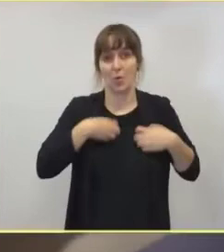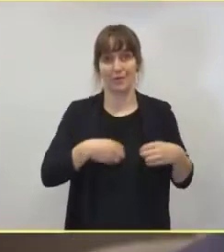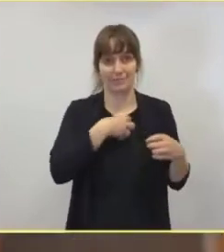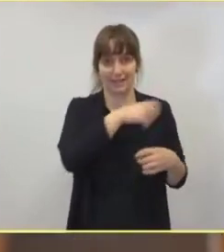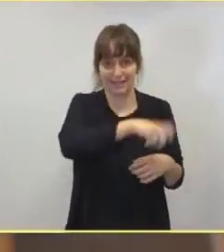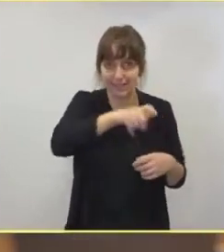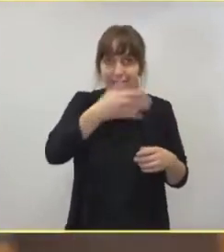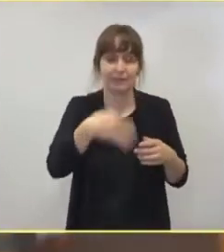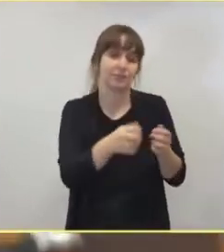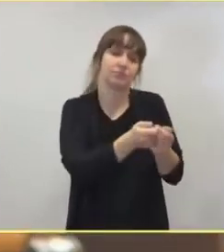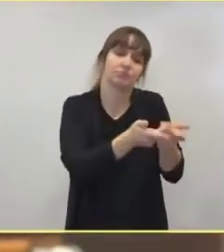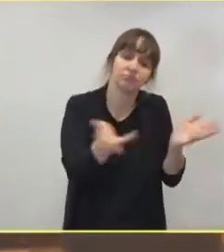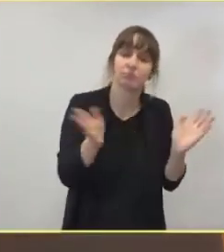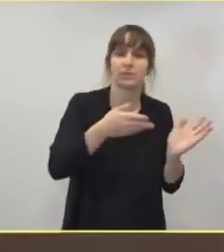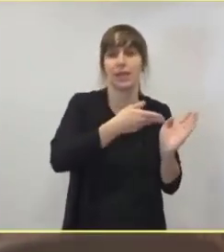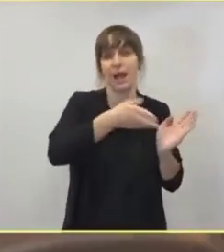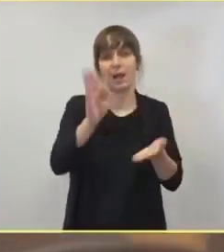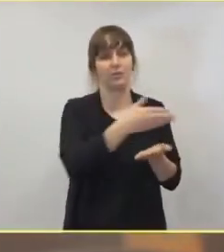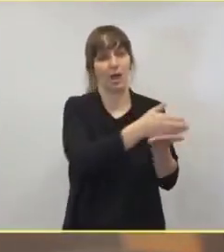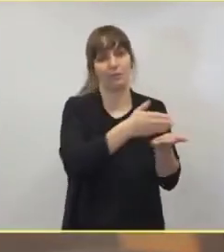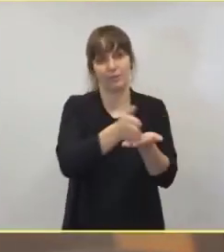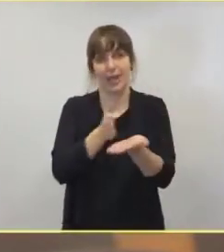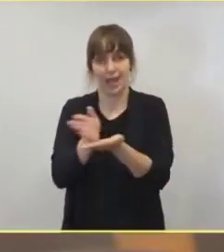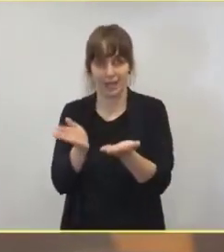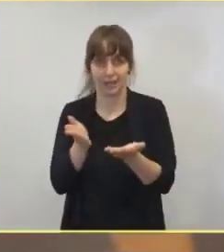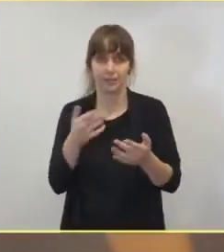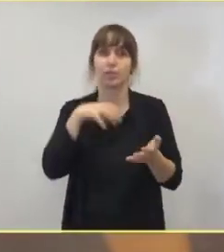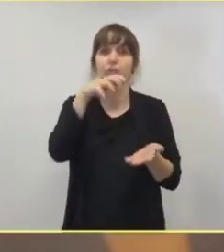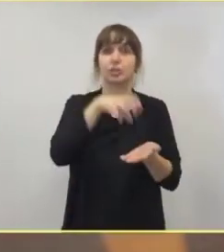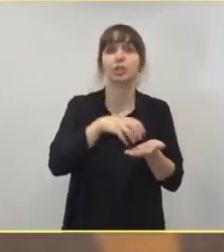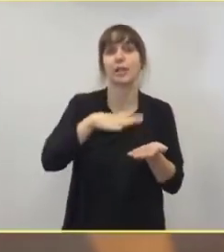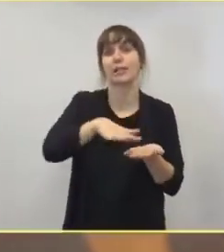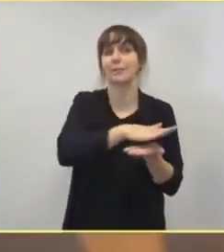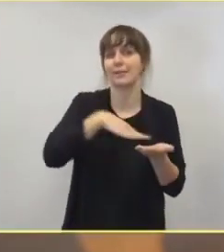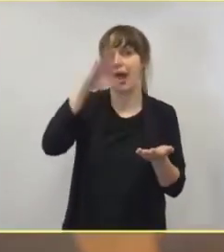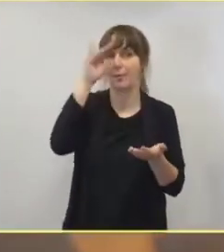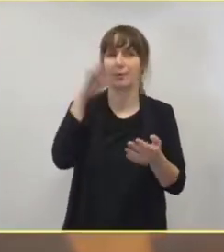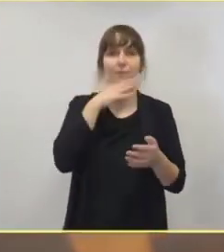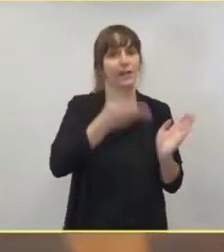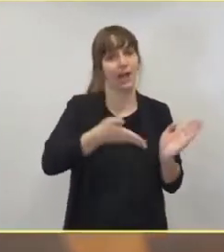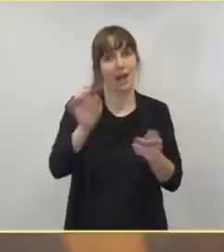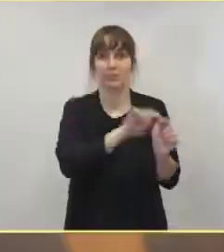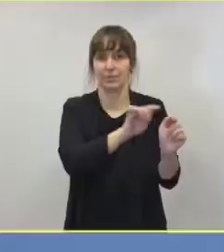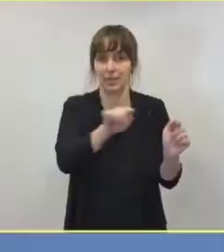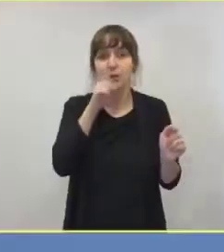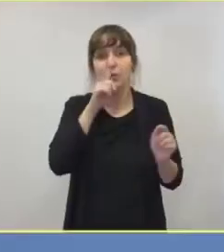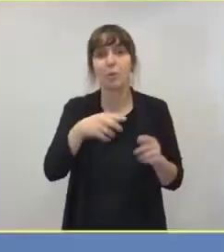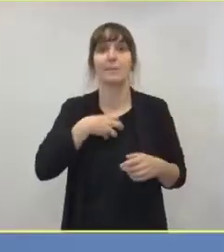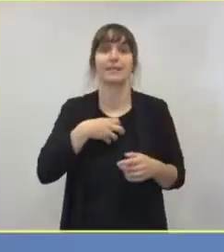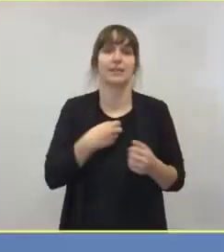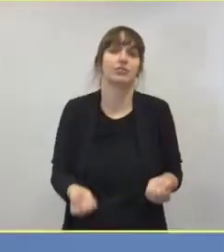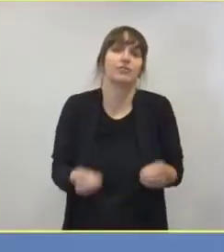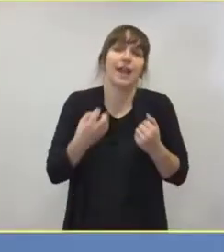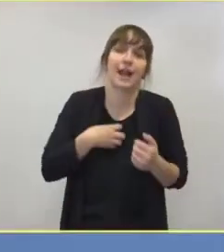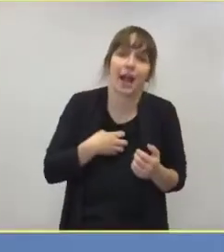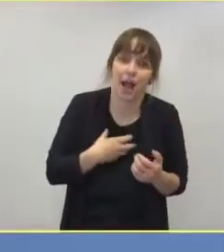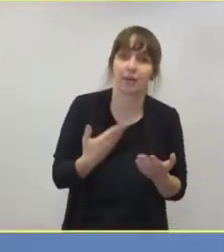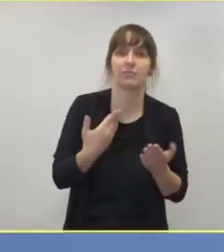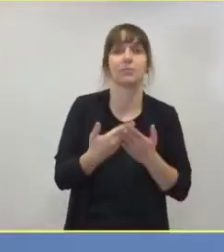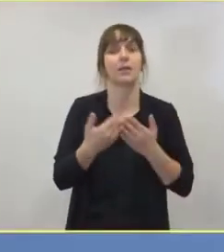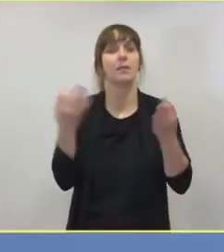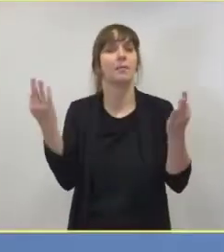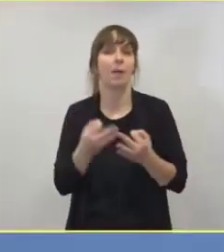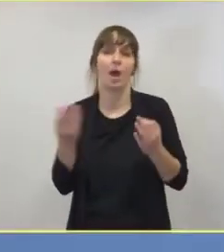Krankenhäuser verteilt werden. Wir haben ja sehr viele Krankenhäuser im Stadtgebiet Hamburg und nur die schwerstkranken Patienten, die zum Beispiel eine extrakorporale